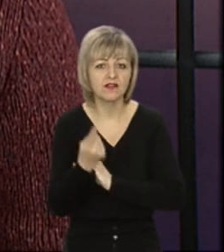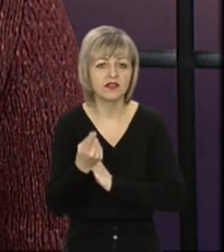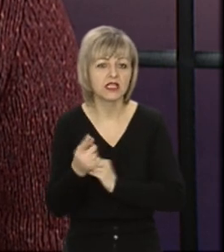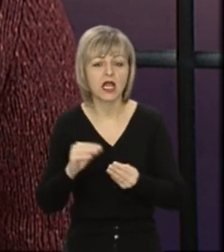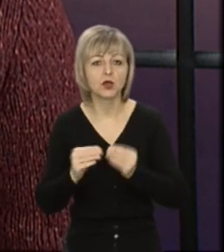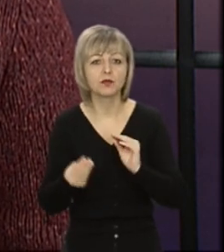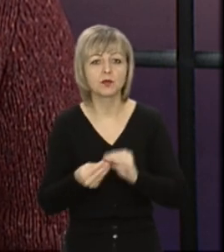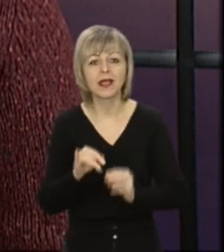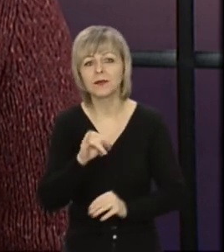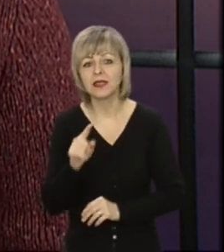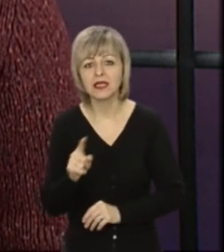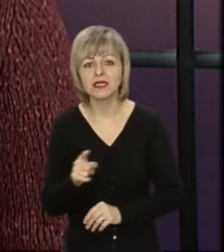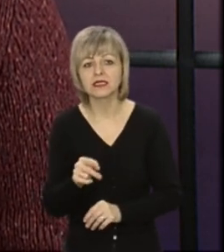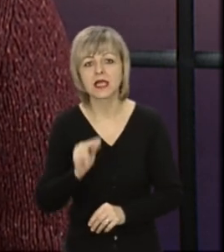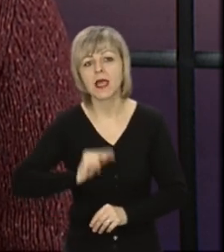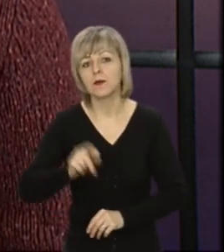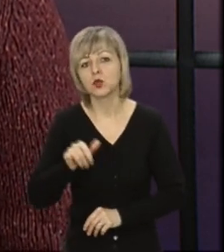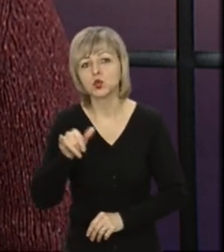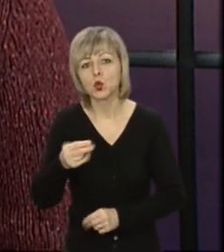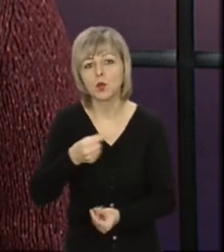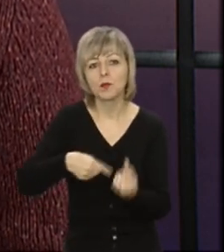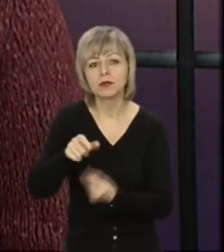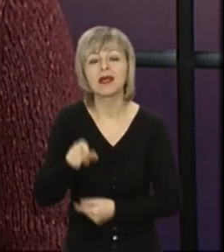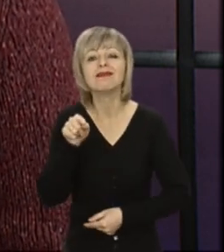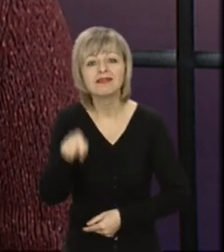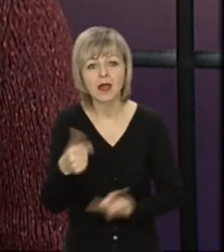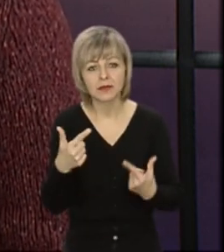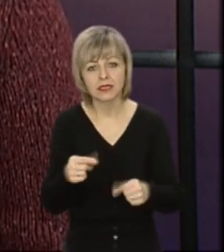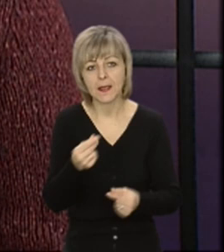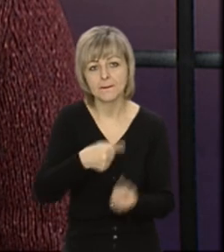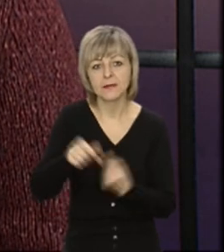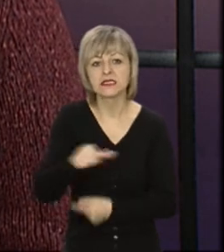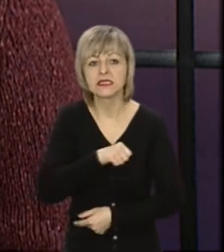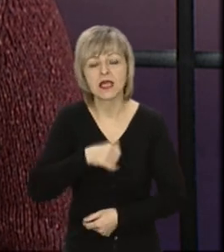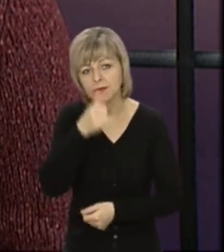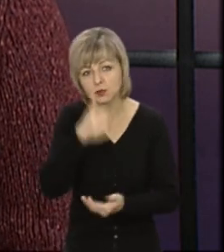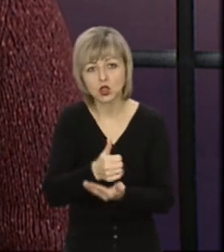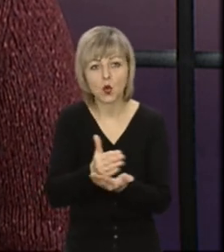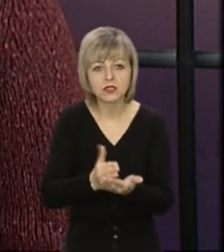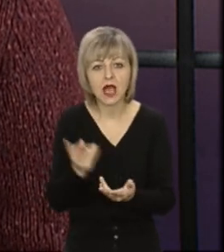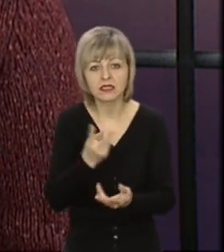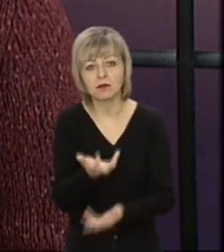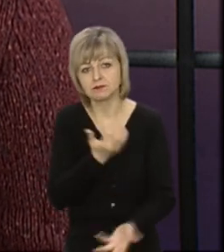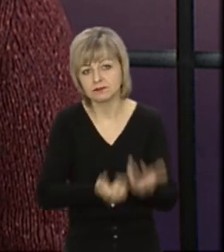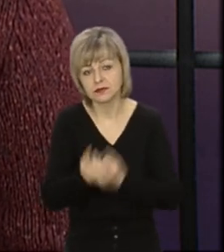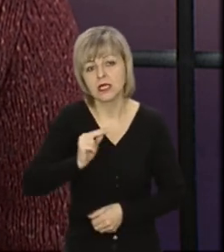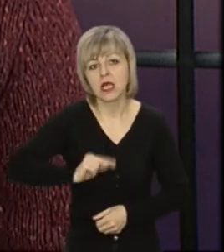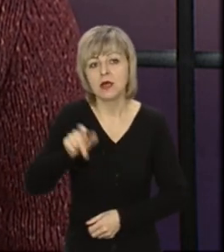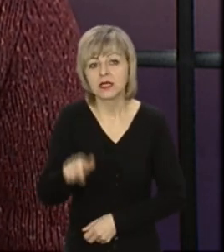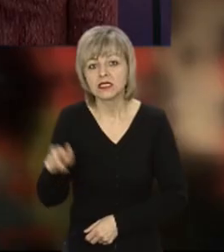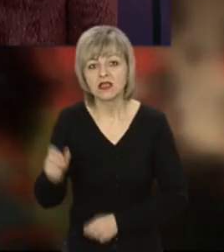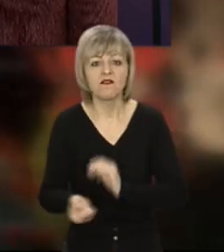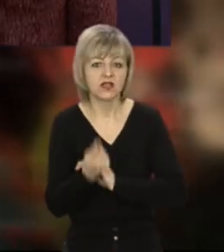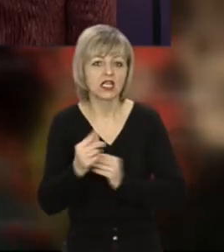проблеми з персоналом підприємців. Тобто там, де підприємець сам не може обслуговувати, а потрібно наймати найману працю,